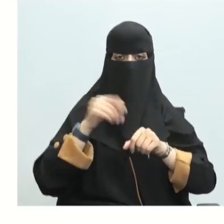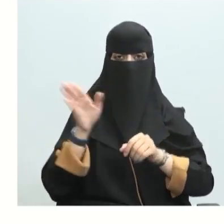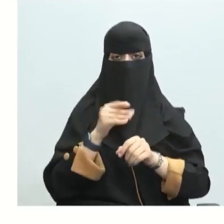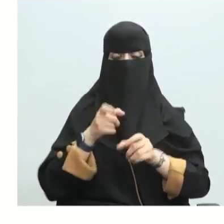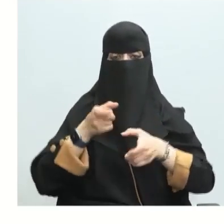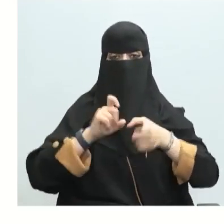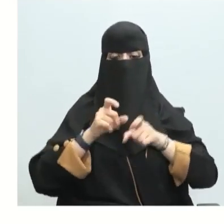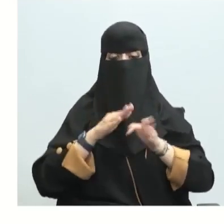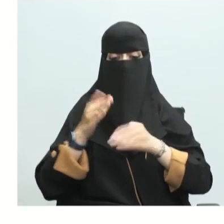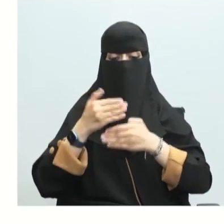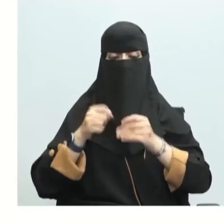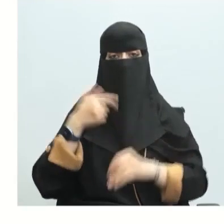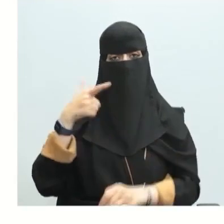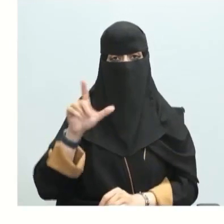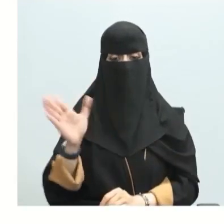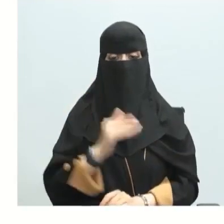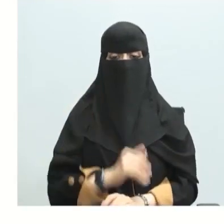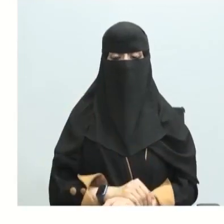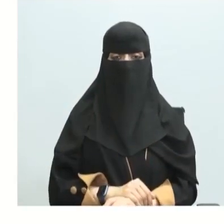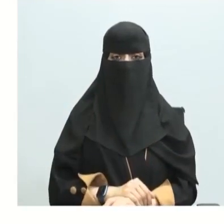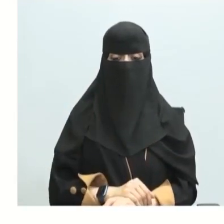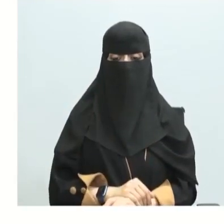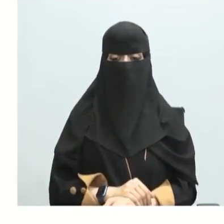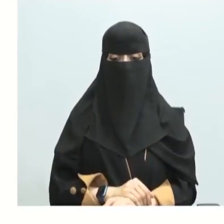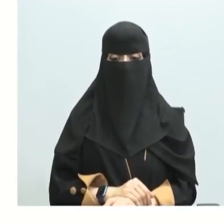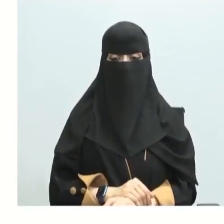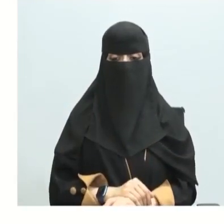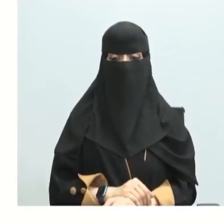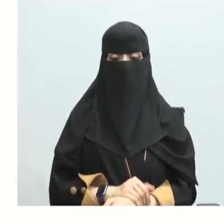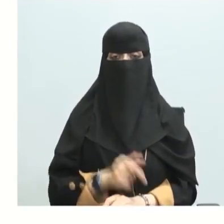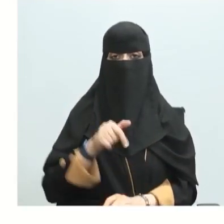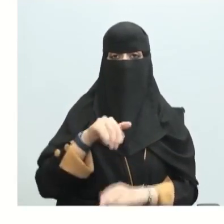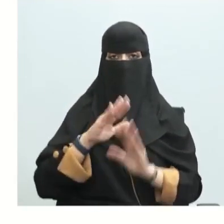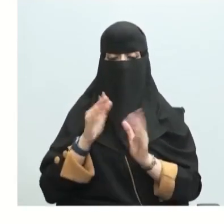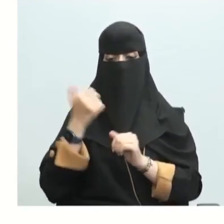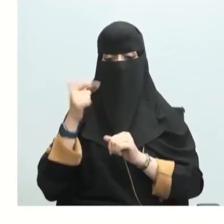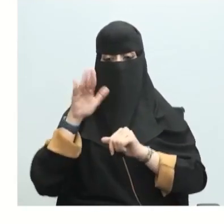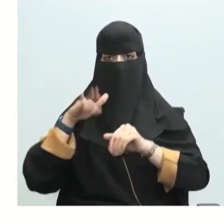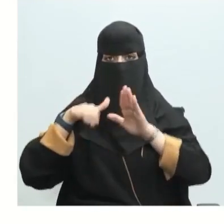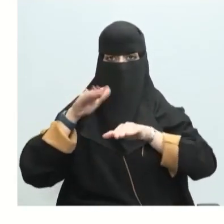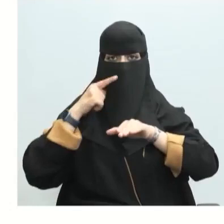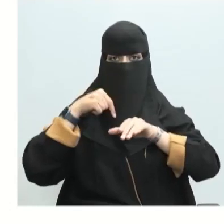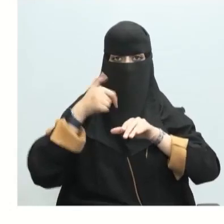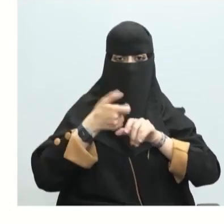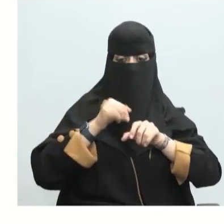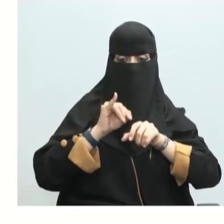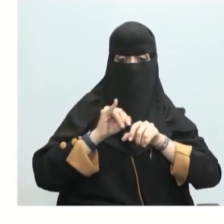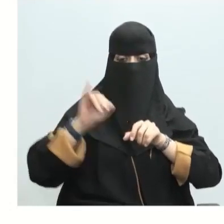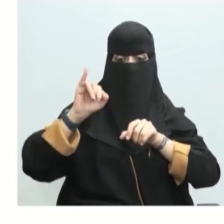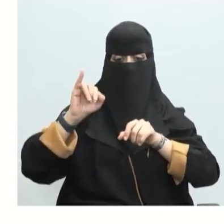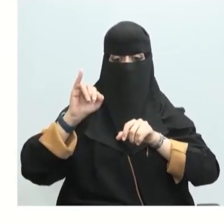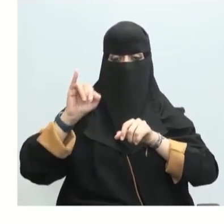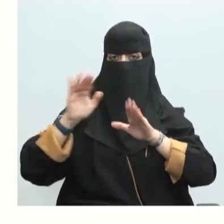للمركب نعم صحيح فقرة 6 الحالة القياسية لمادة ماء هي